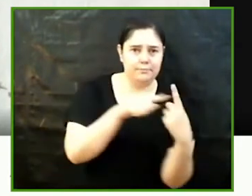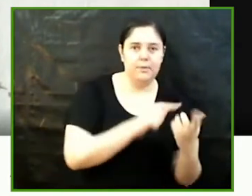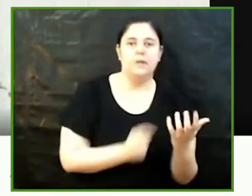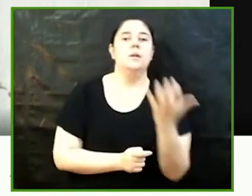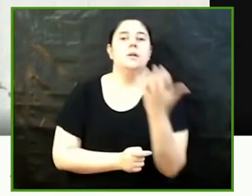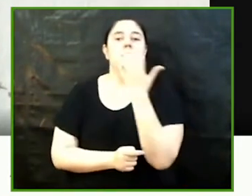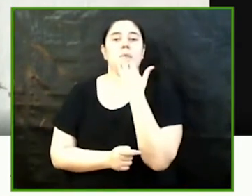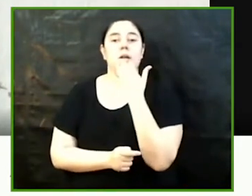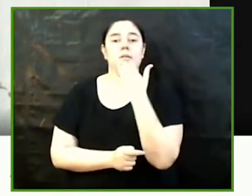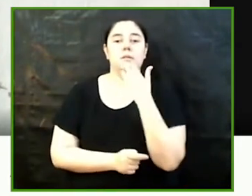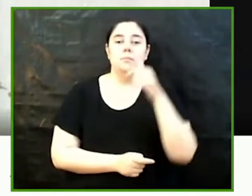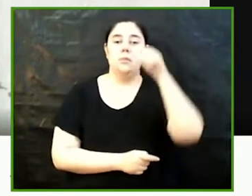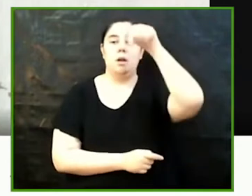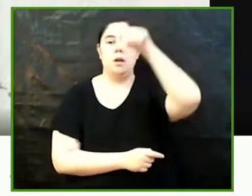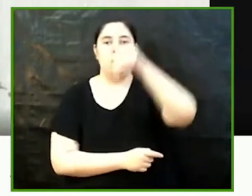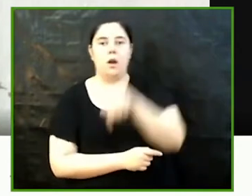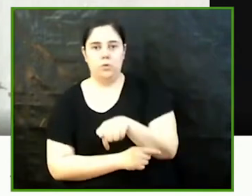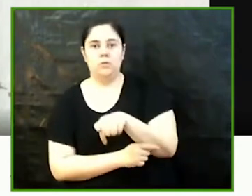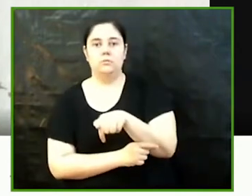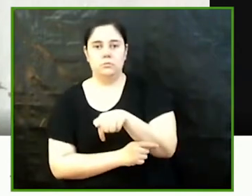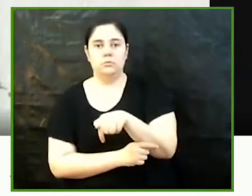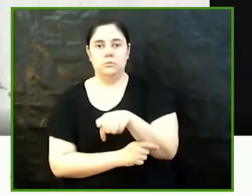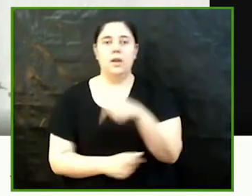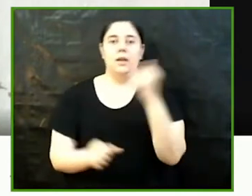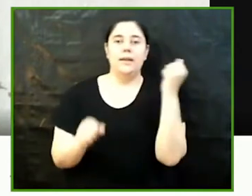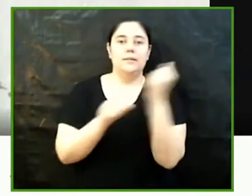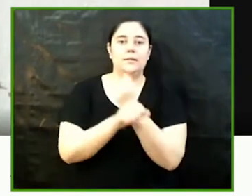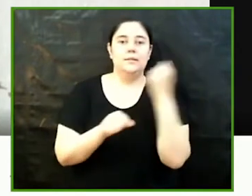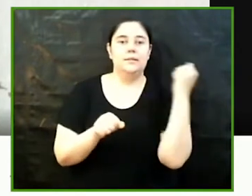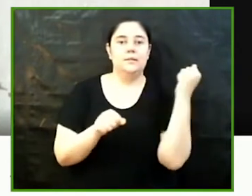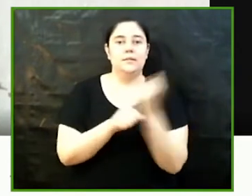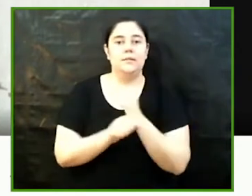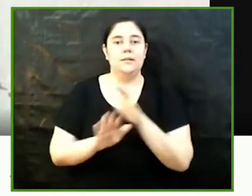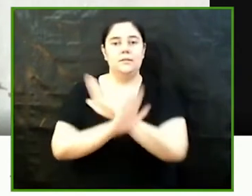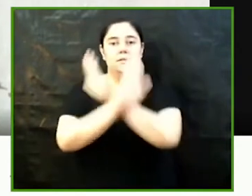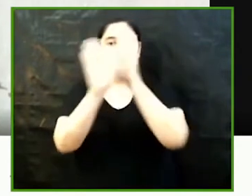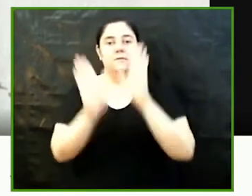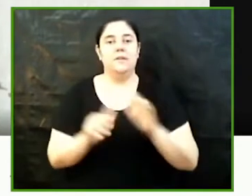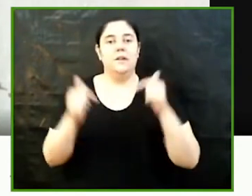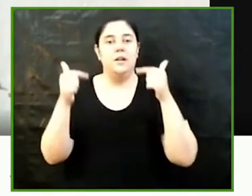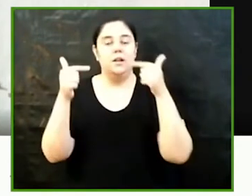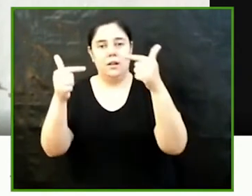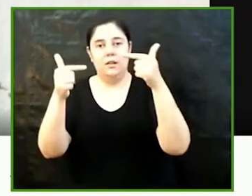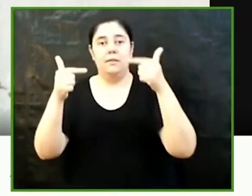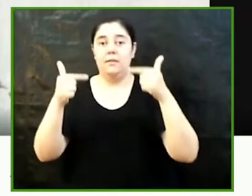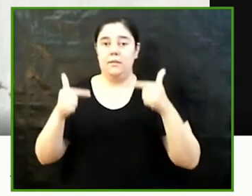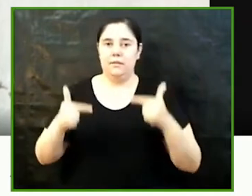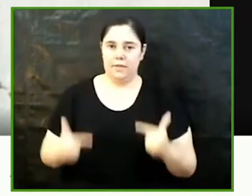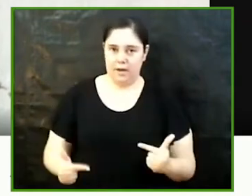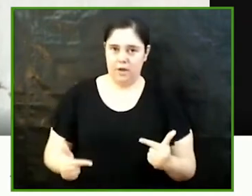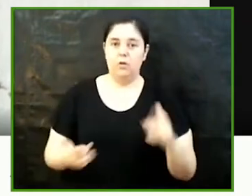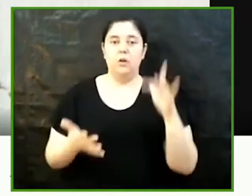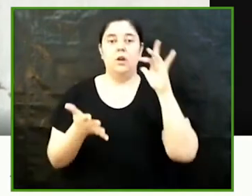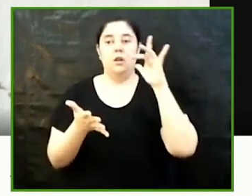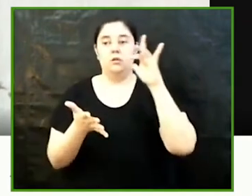efectivament, els treballs que heu tingut, o els treballs que hem tingut la